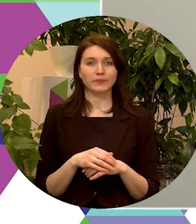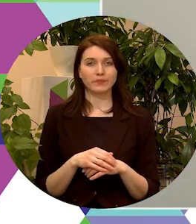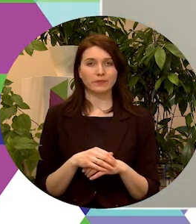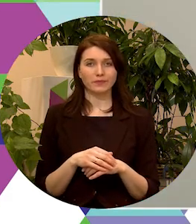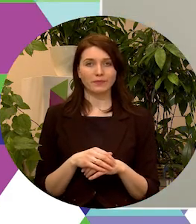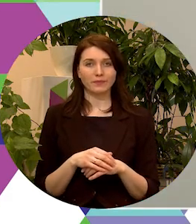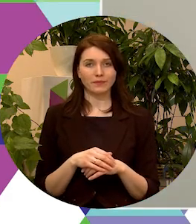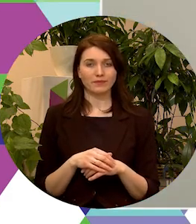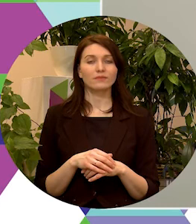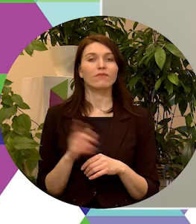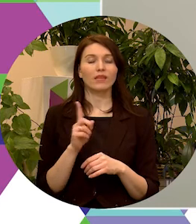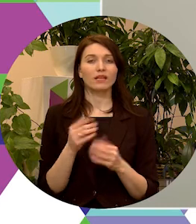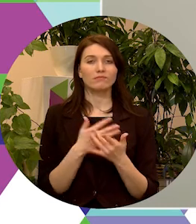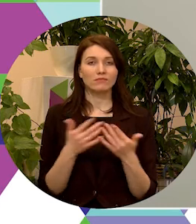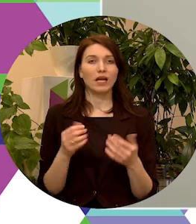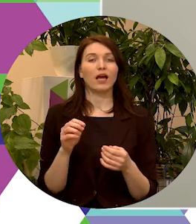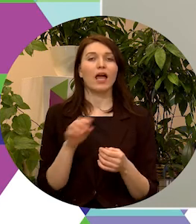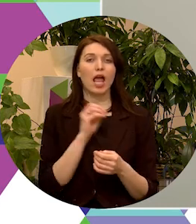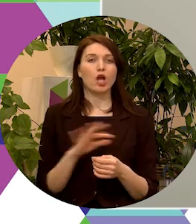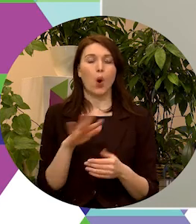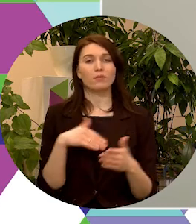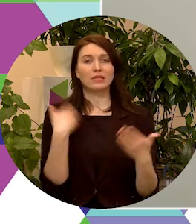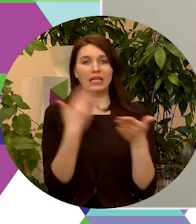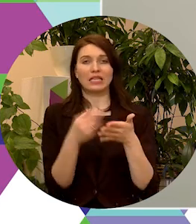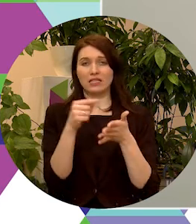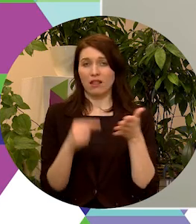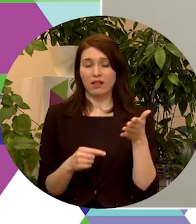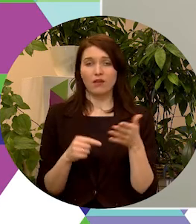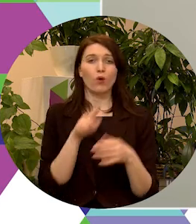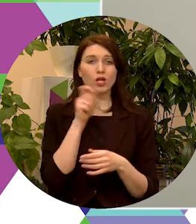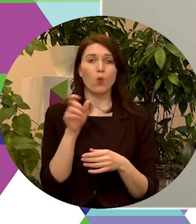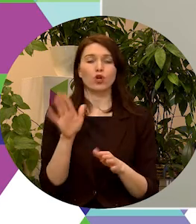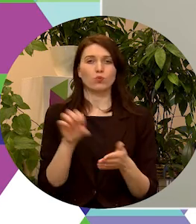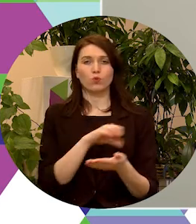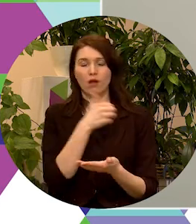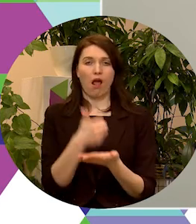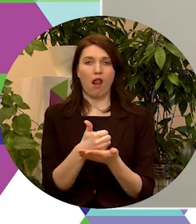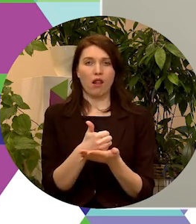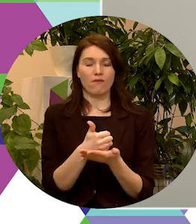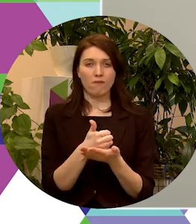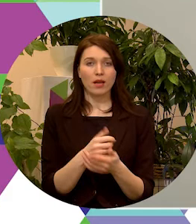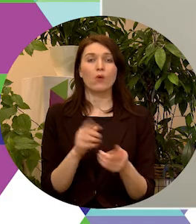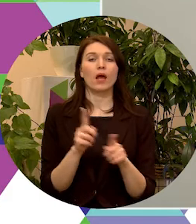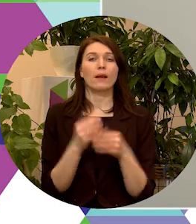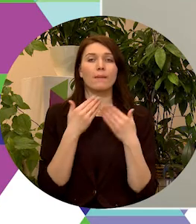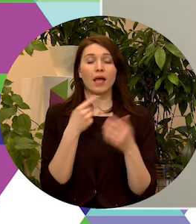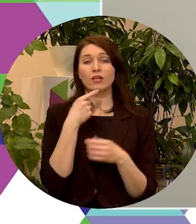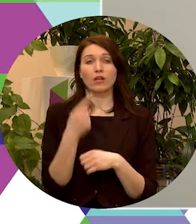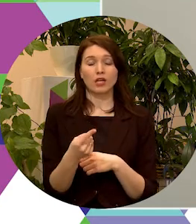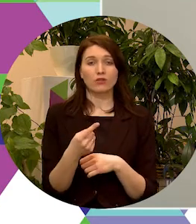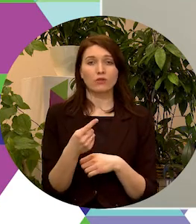ir virkni šīs iniciatīvas, kur arī, protams, jaunieši būs centrā, un kā pēdējo es minēju šo